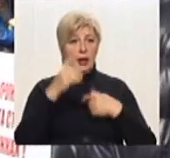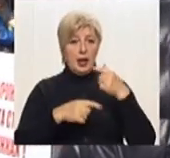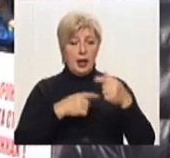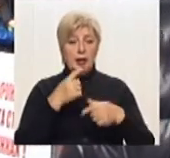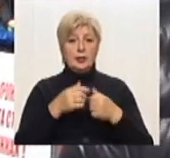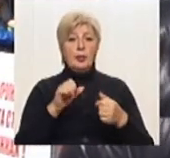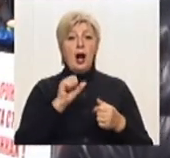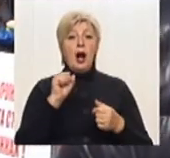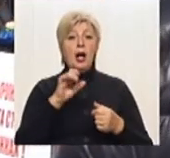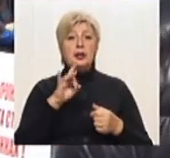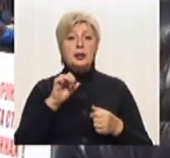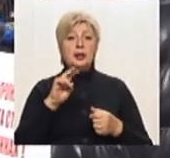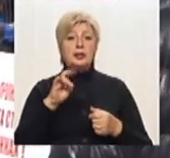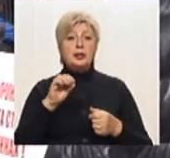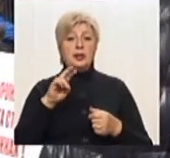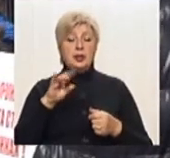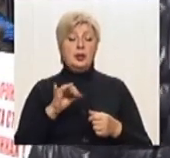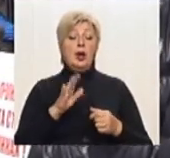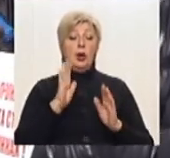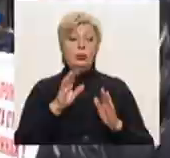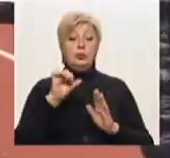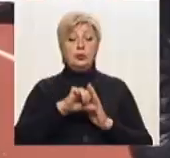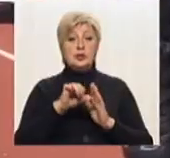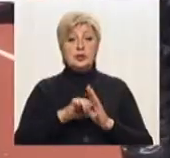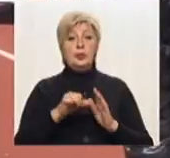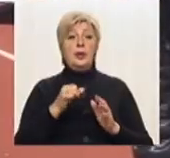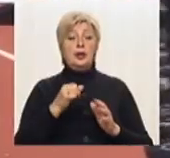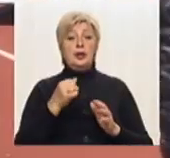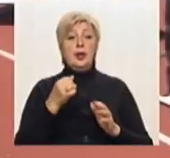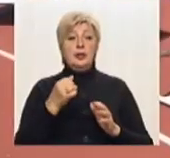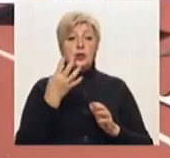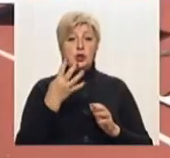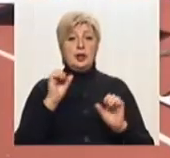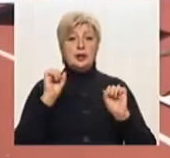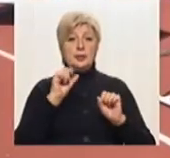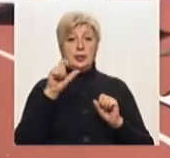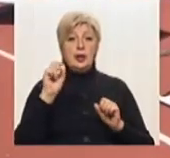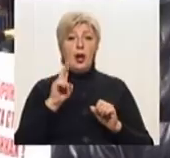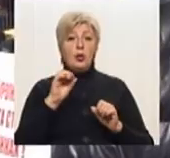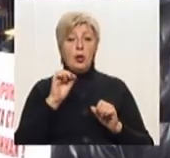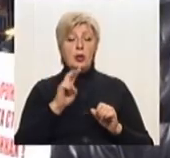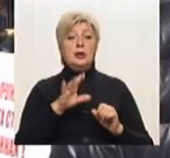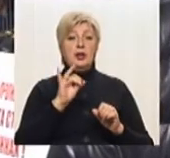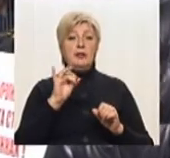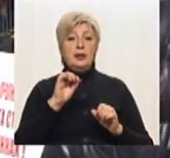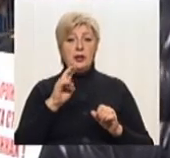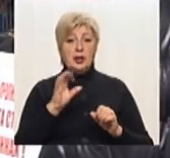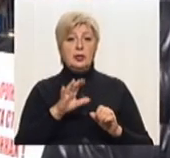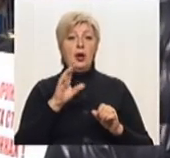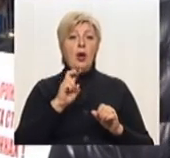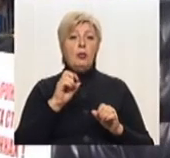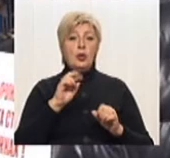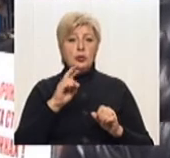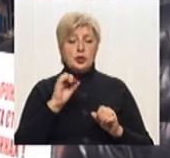Виступати за нашу команду будуть чотири провідних спортсмена. Це Михайло Кохан, Валерія Іваненко, Катерина Анісімова та Ярослава